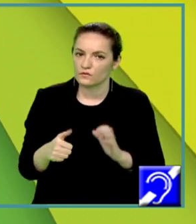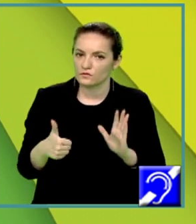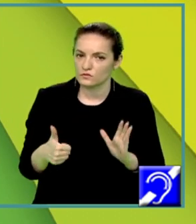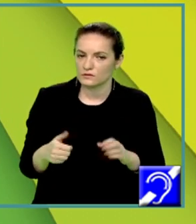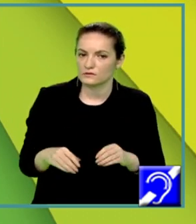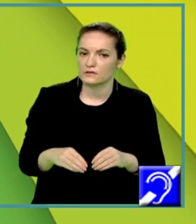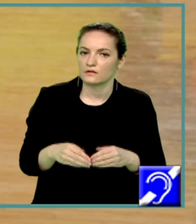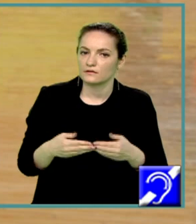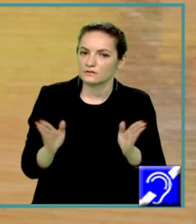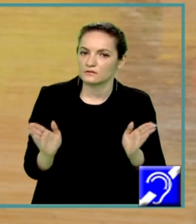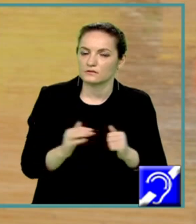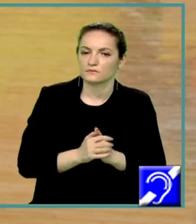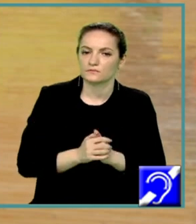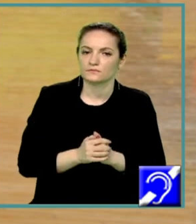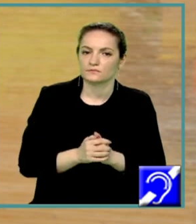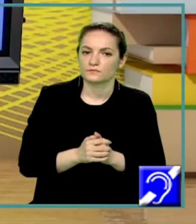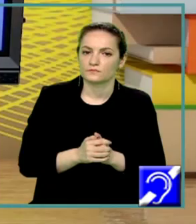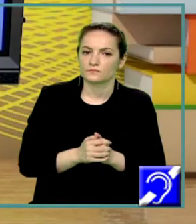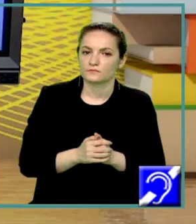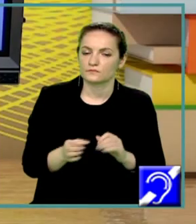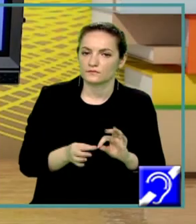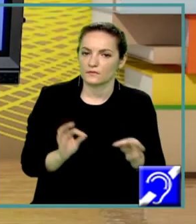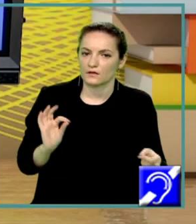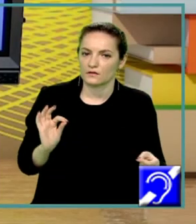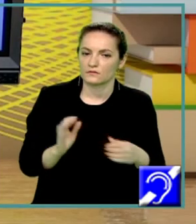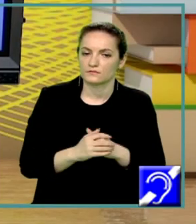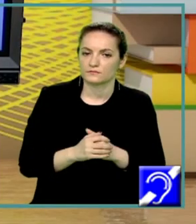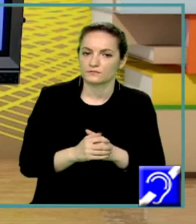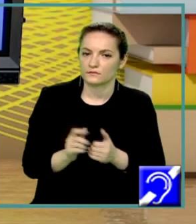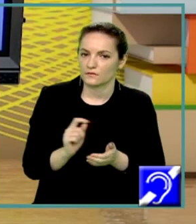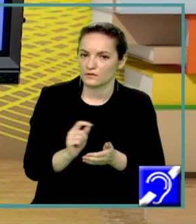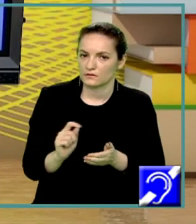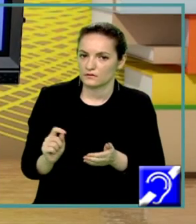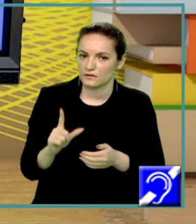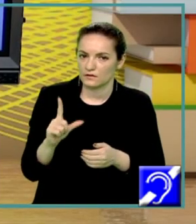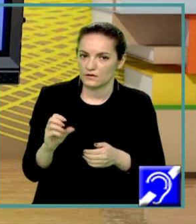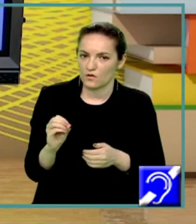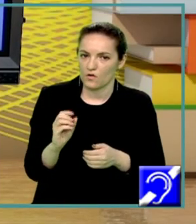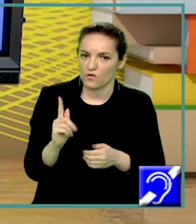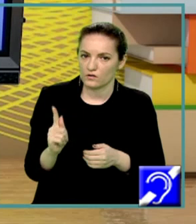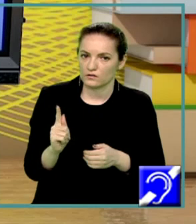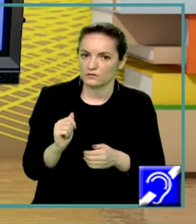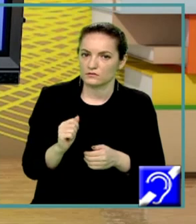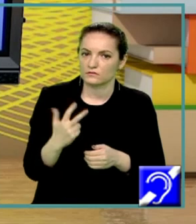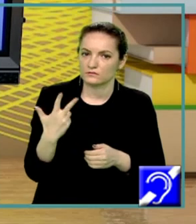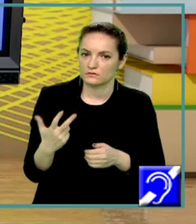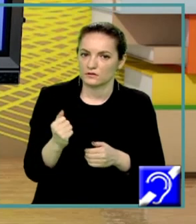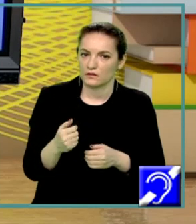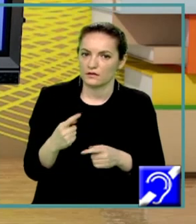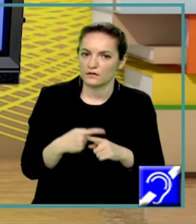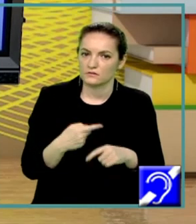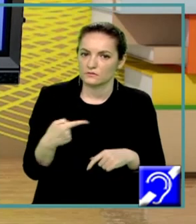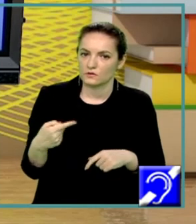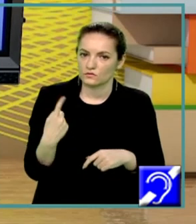la ambele capete. Revenim la ecuația noastră și vom scrie logaritm în baza 3 din x minus 1